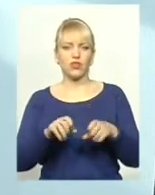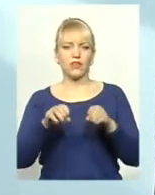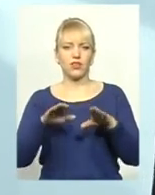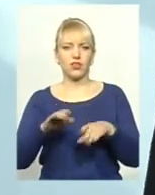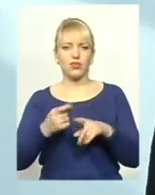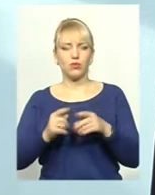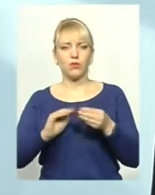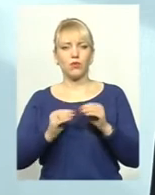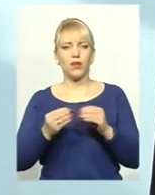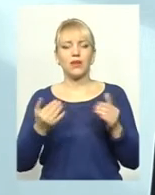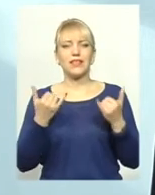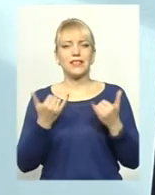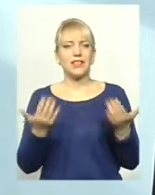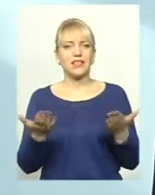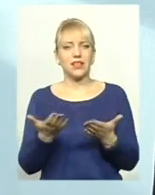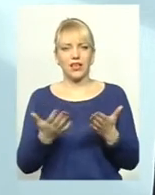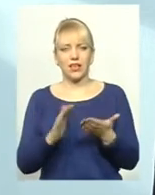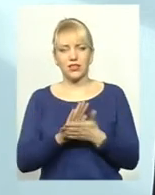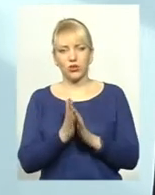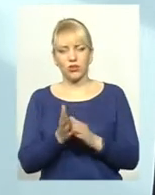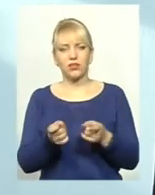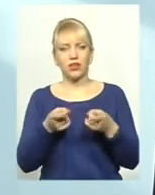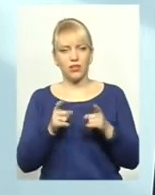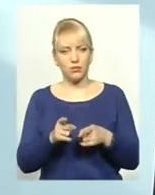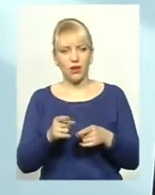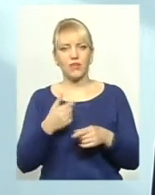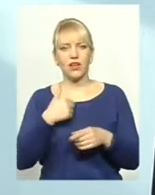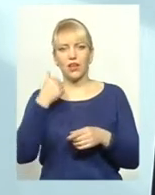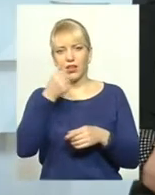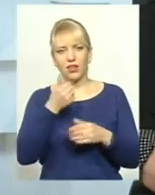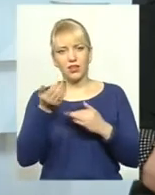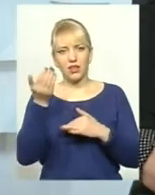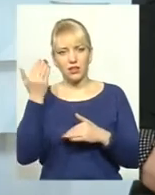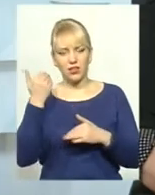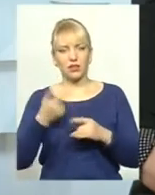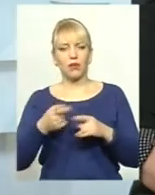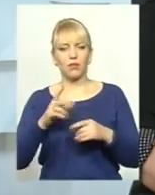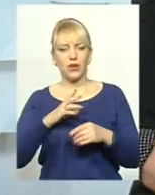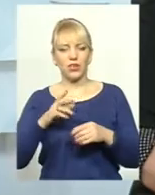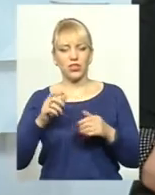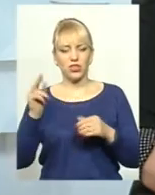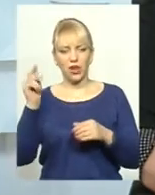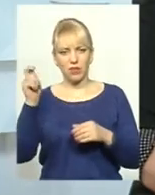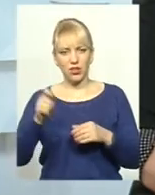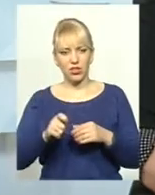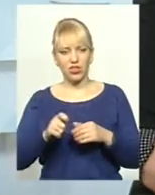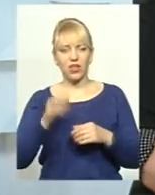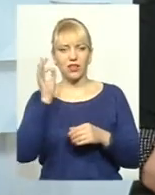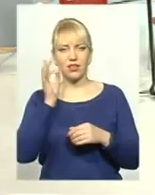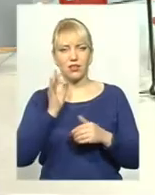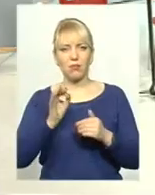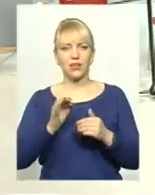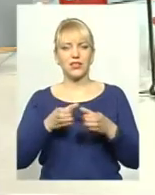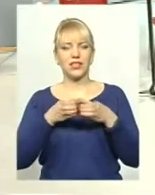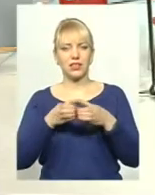зараз яка сталася ситуація? Справді, ще рік назад приїжджали наші партнери, і ми були в міського голови разом з німецькою делегацією, і стало